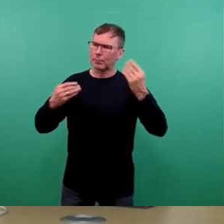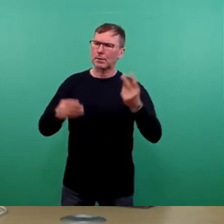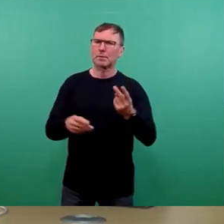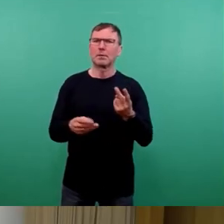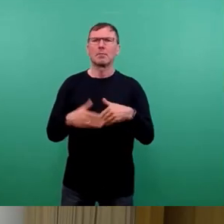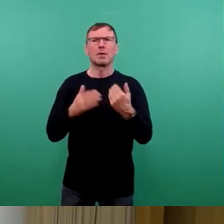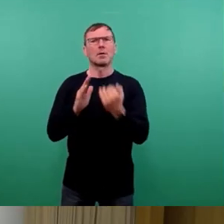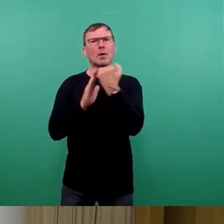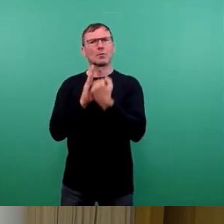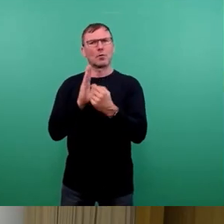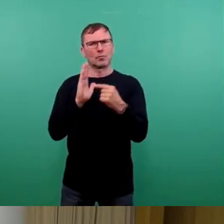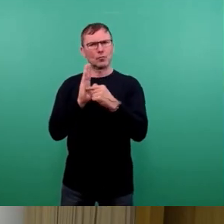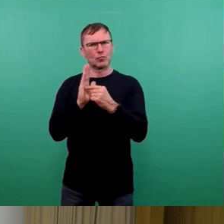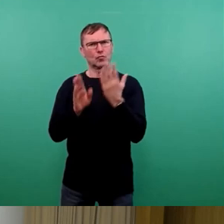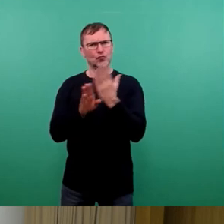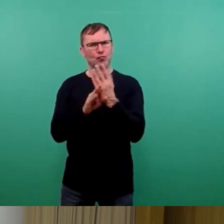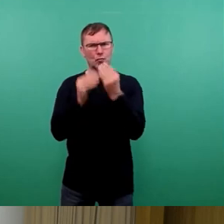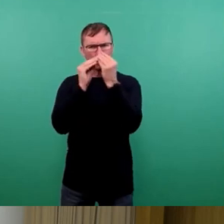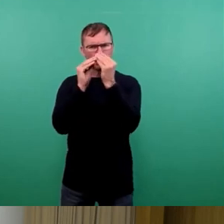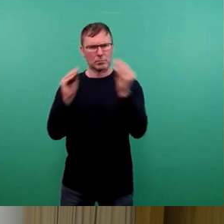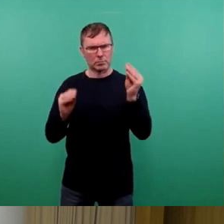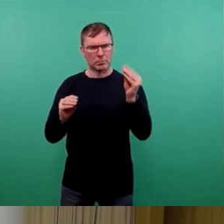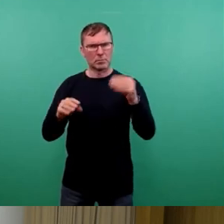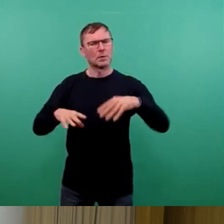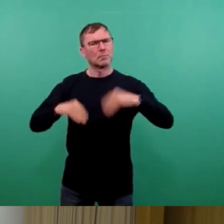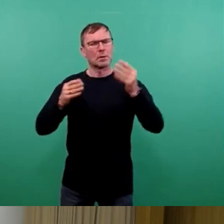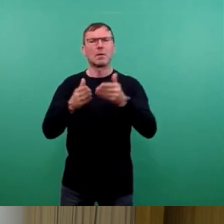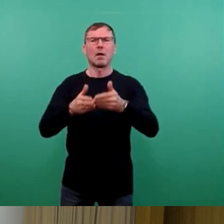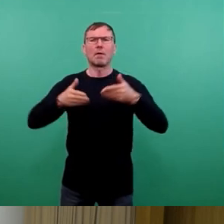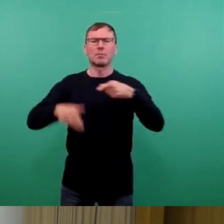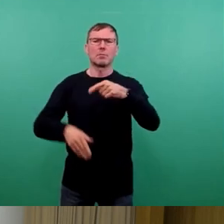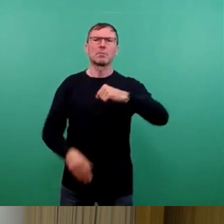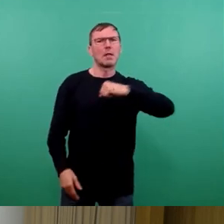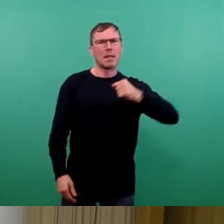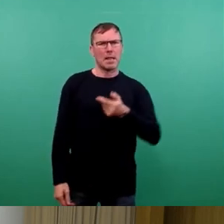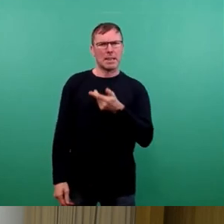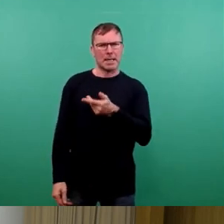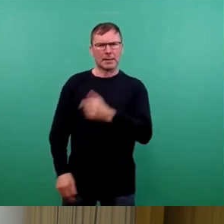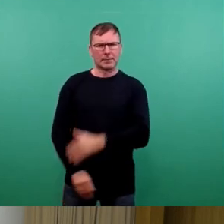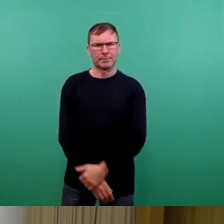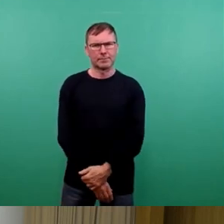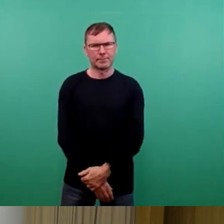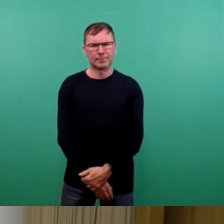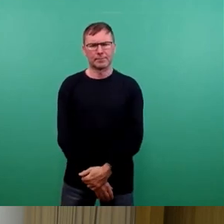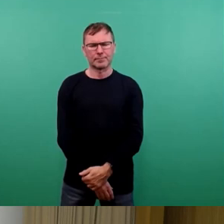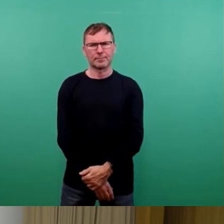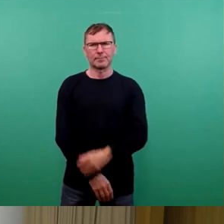Tagesordnung schon Ihnen mitgeteilt habe, Fraktion Die Linke und ich darf Frau Abel bitten.